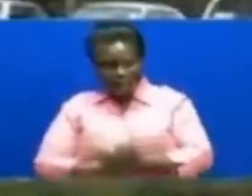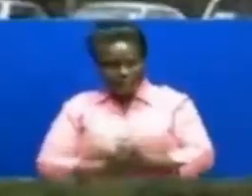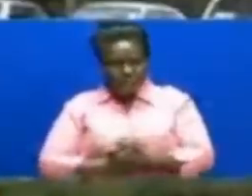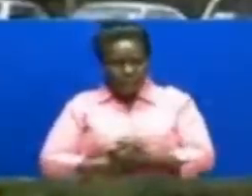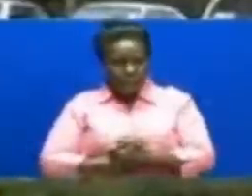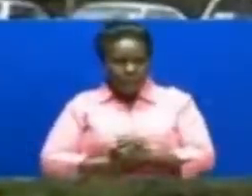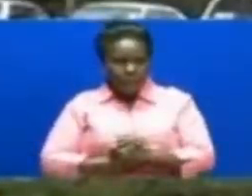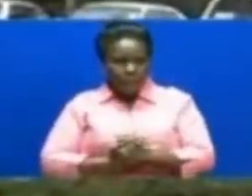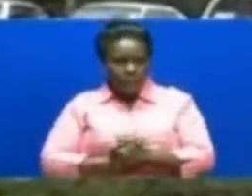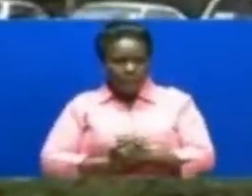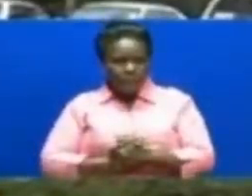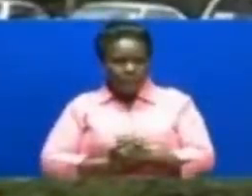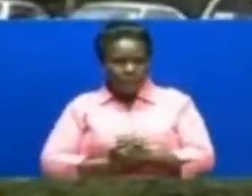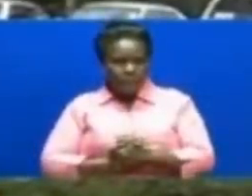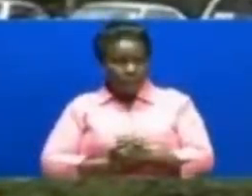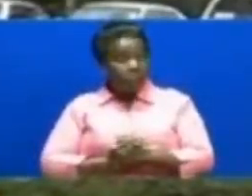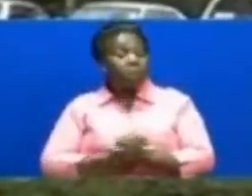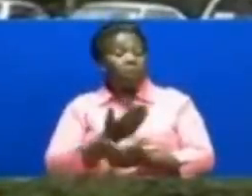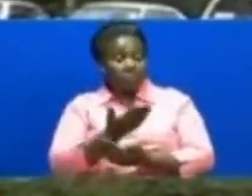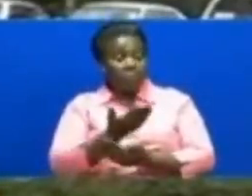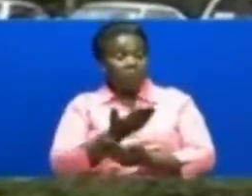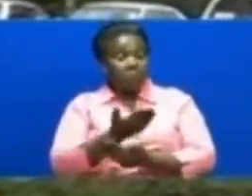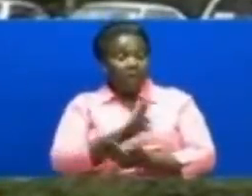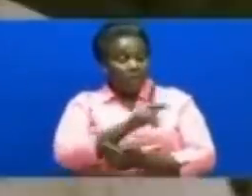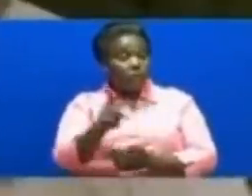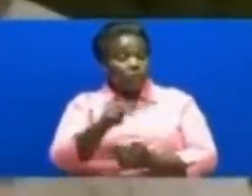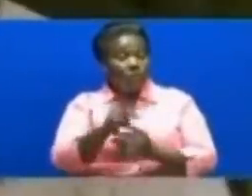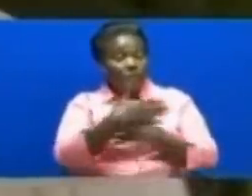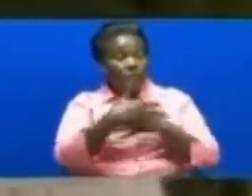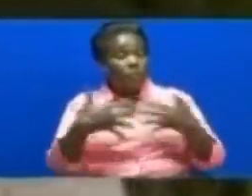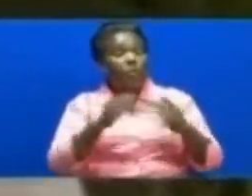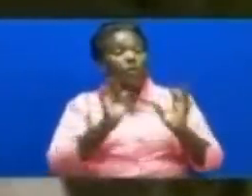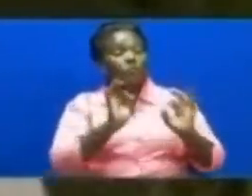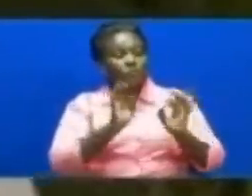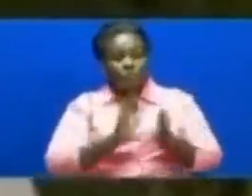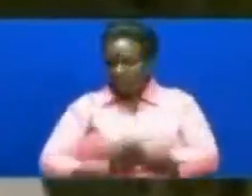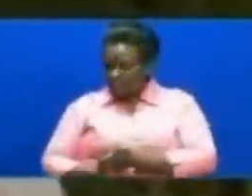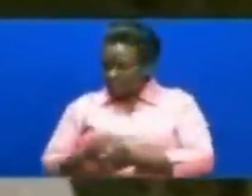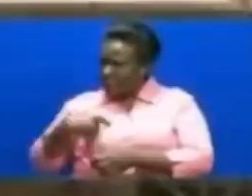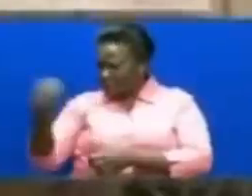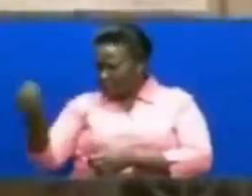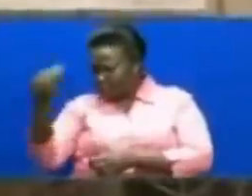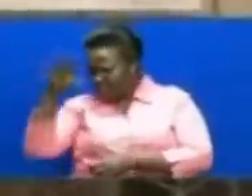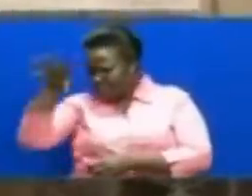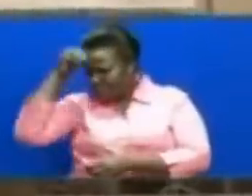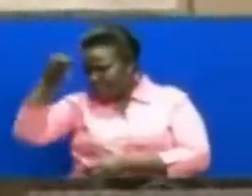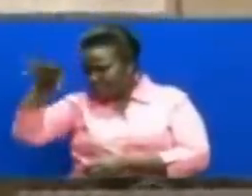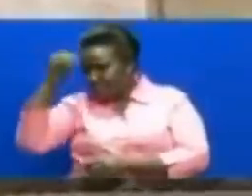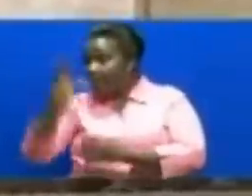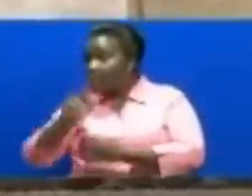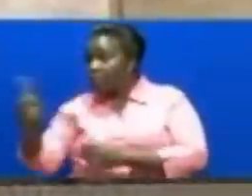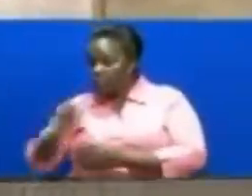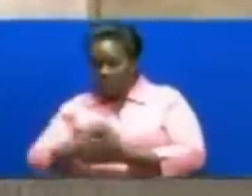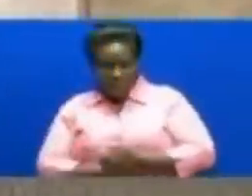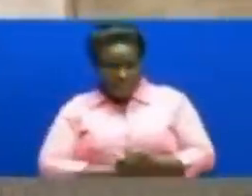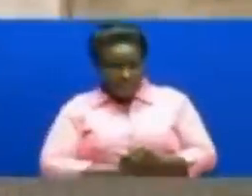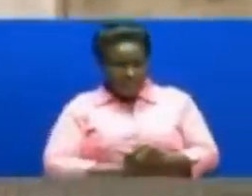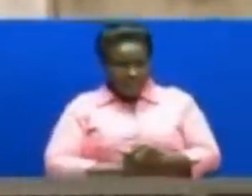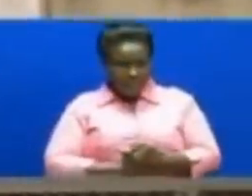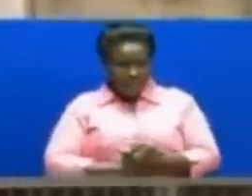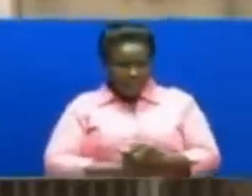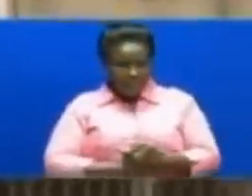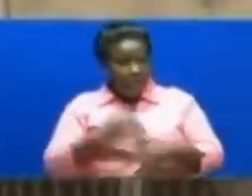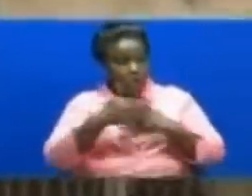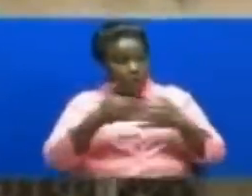Ni duga dizuri sana Ni tajifunza kiswahili Luga ya kiswahili ambayo kwa sasa